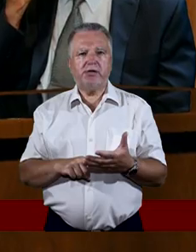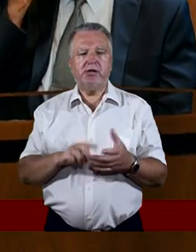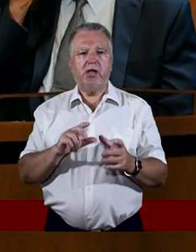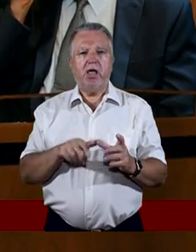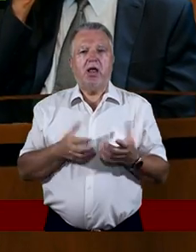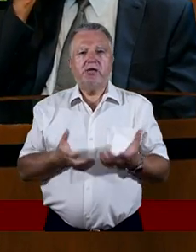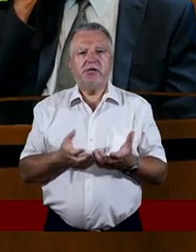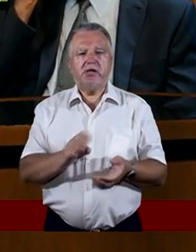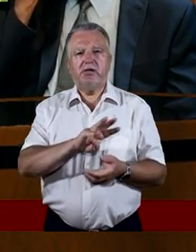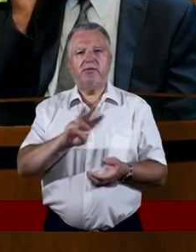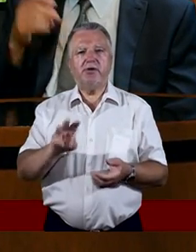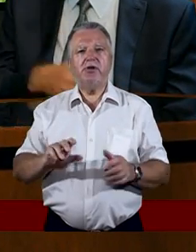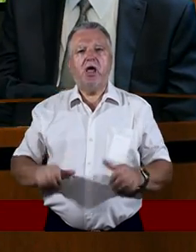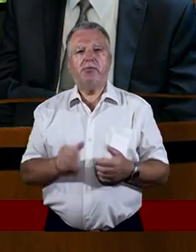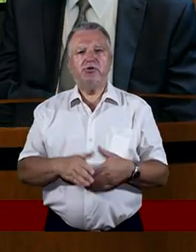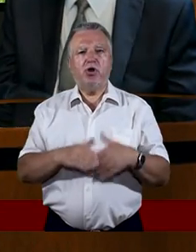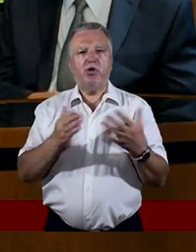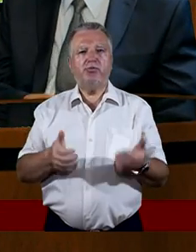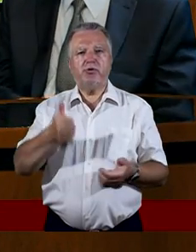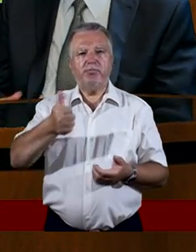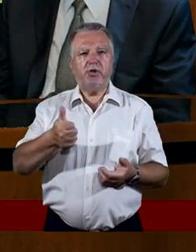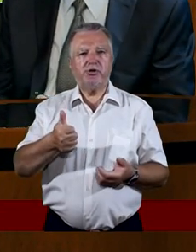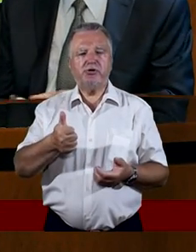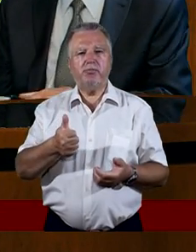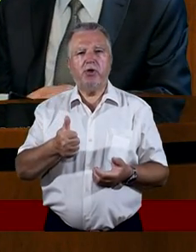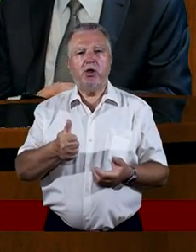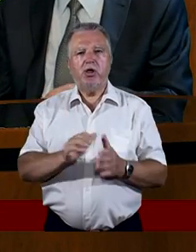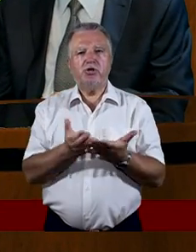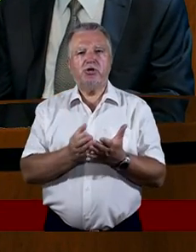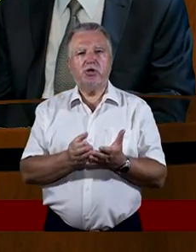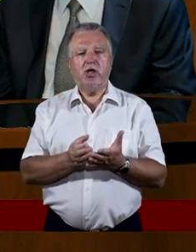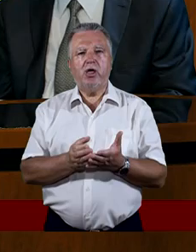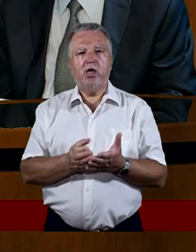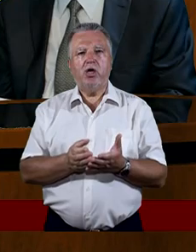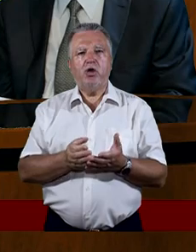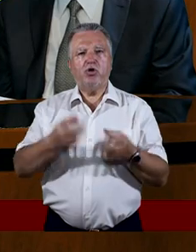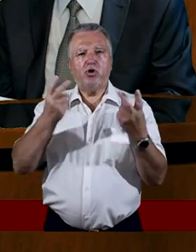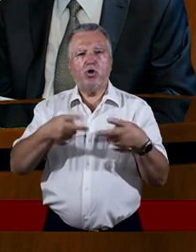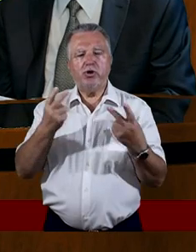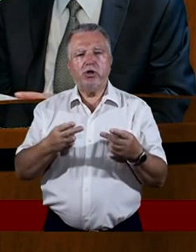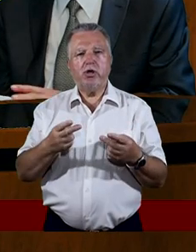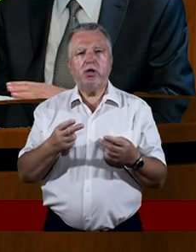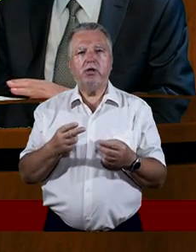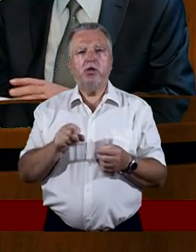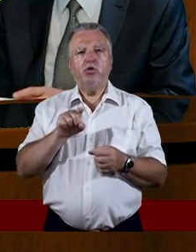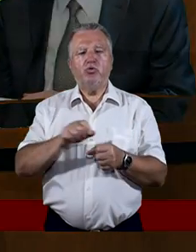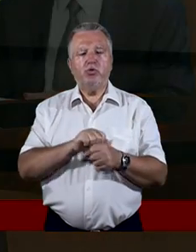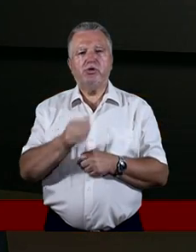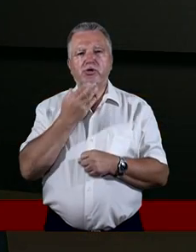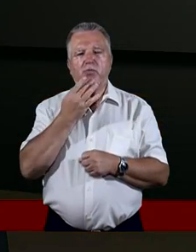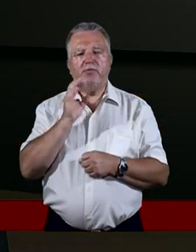zachęcam was do tego, abyście otworzyli razem ze mną jeszcze pierwszą Księgę Kronik, 28 rozdział. Jest tu mowa o Dawidzie.